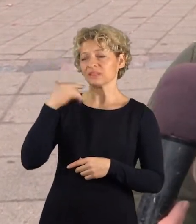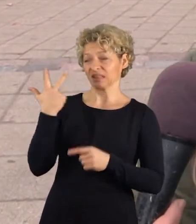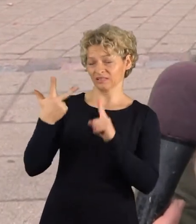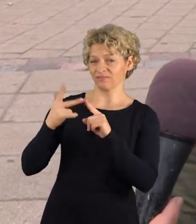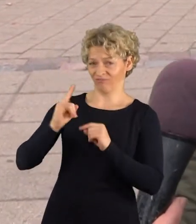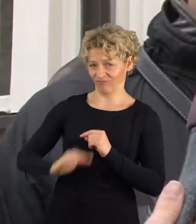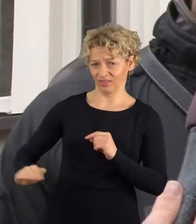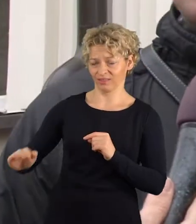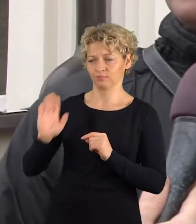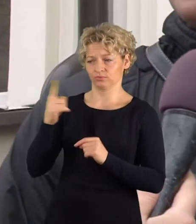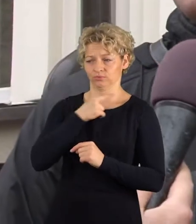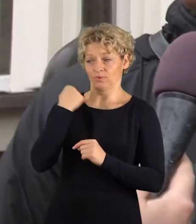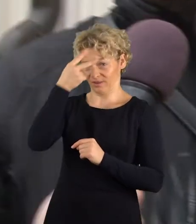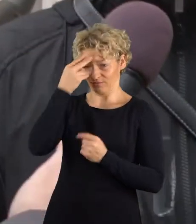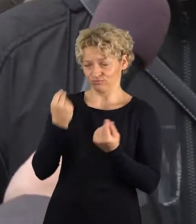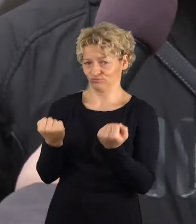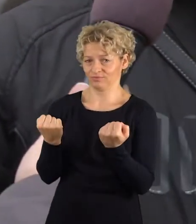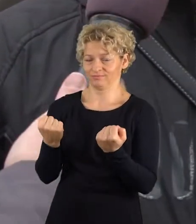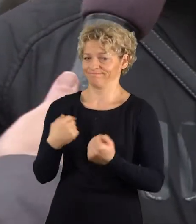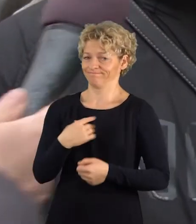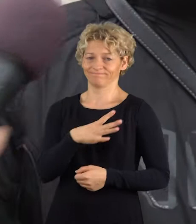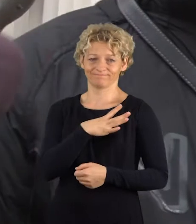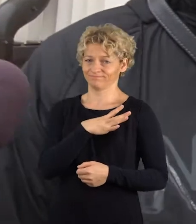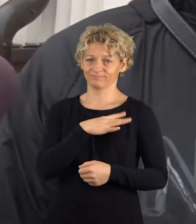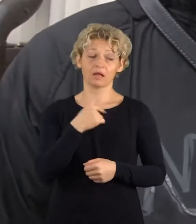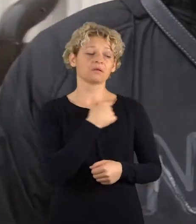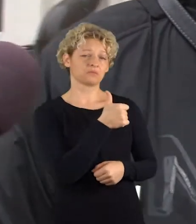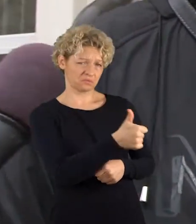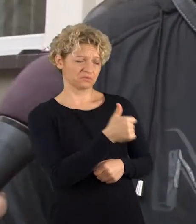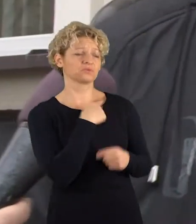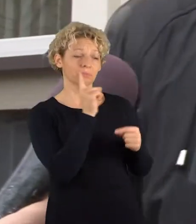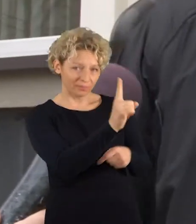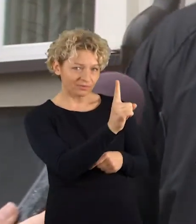Lietuvoje ypač. Geras dalykas, bet sunku gyventi Lietuvoje, kai turi daug vaikų.